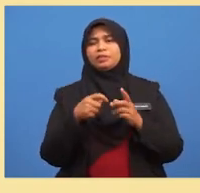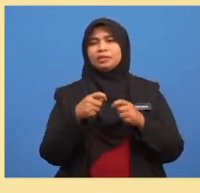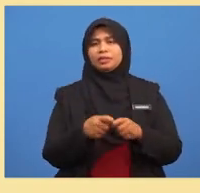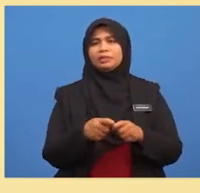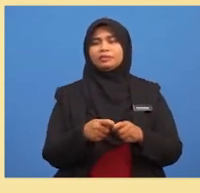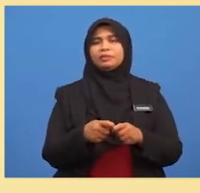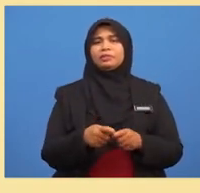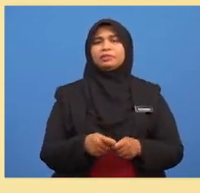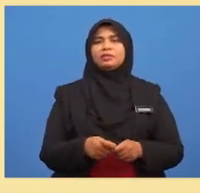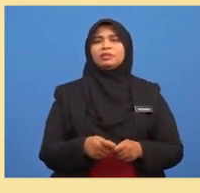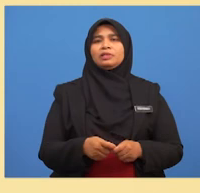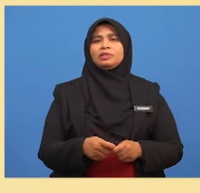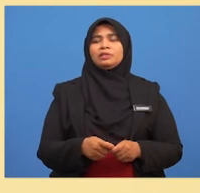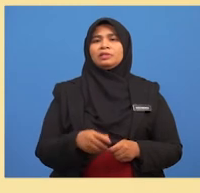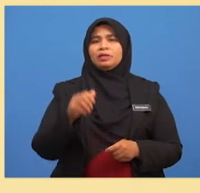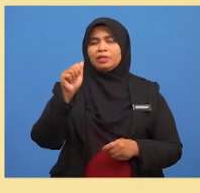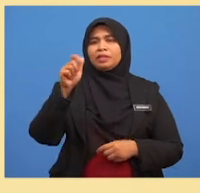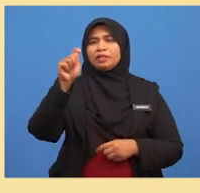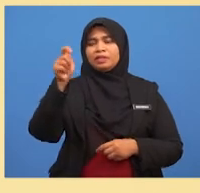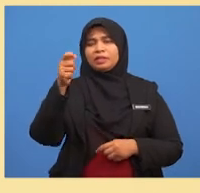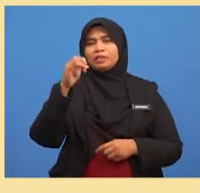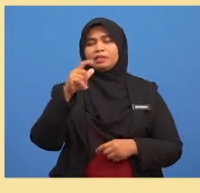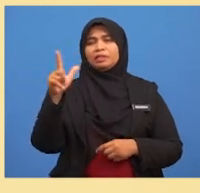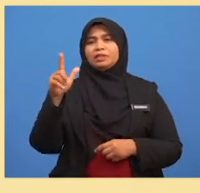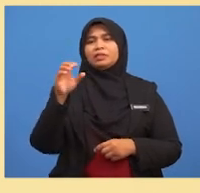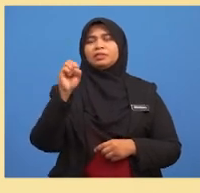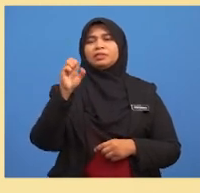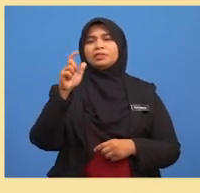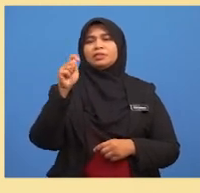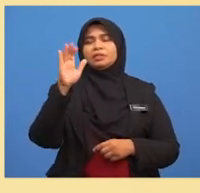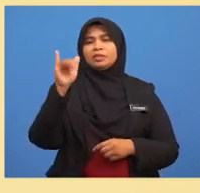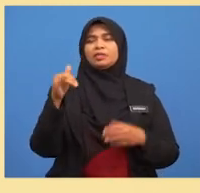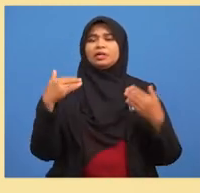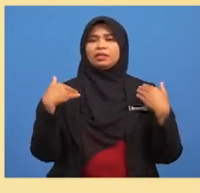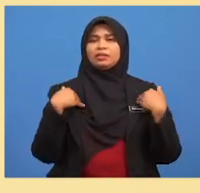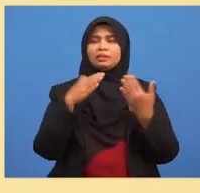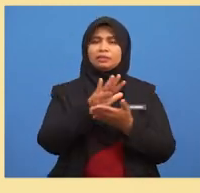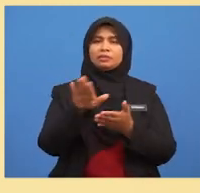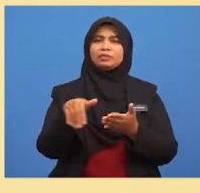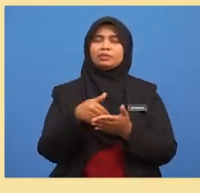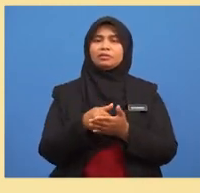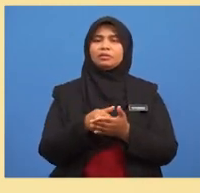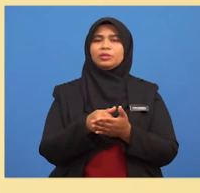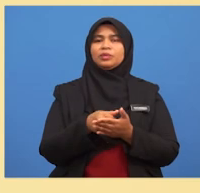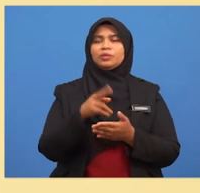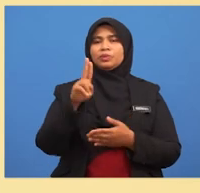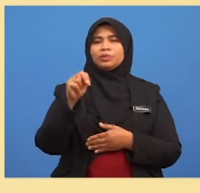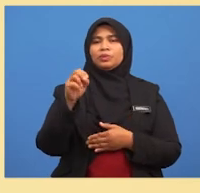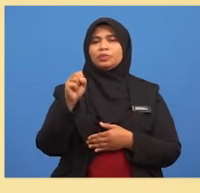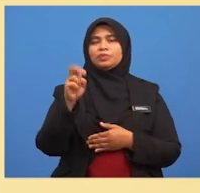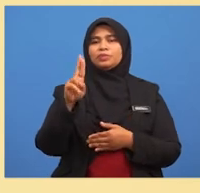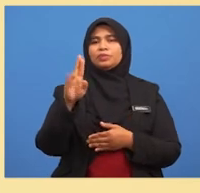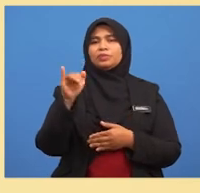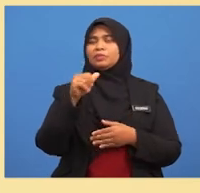A iaitu A tanda ialah set yang mengandungi semua unsur yang bukan